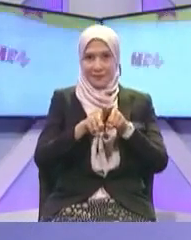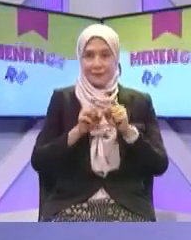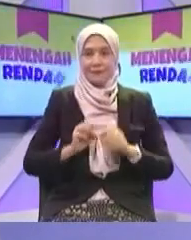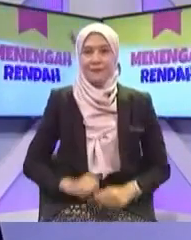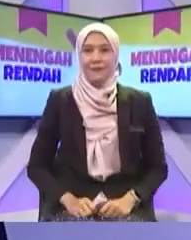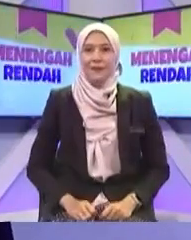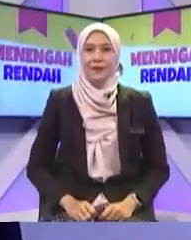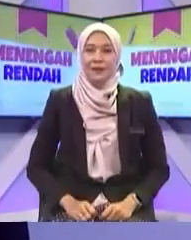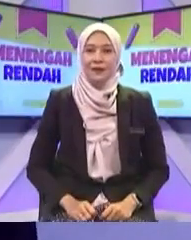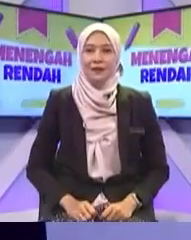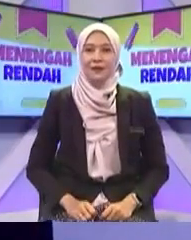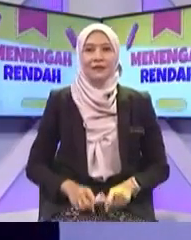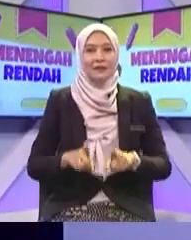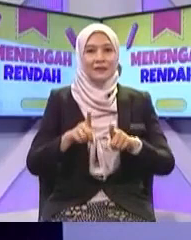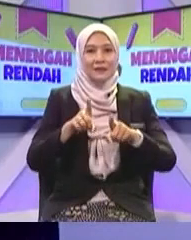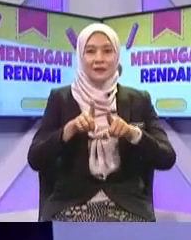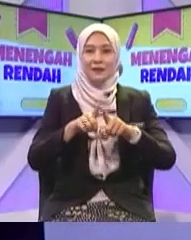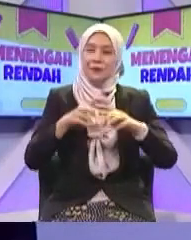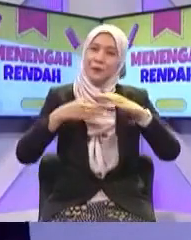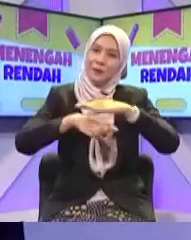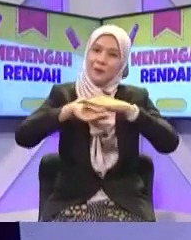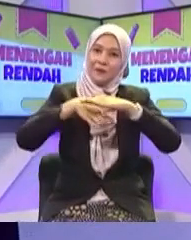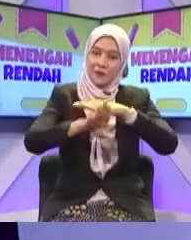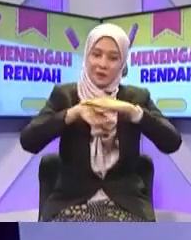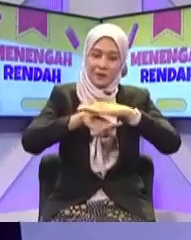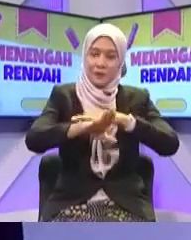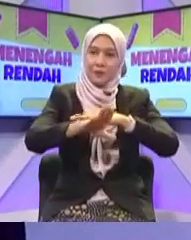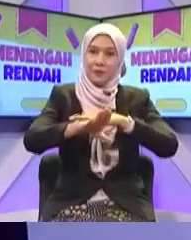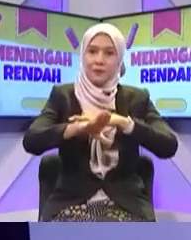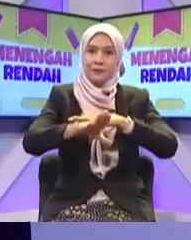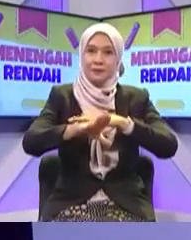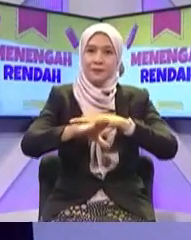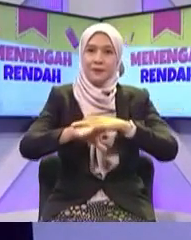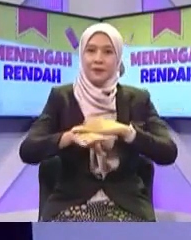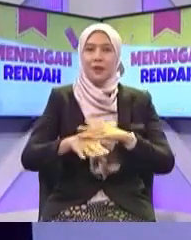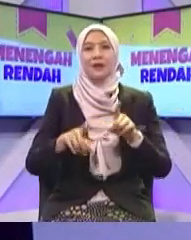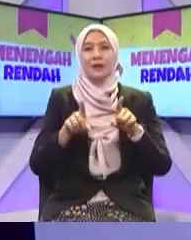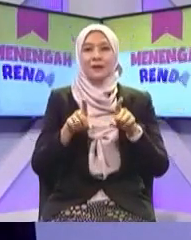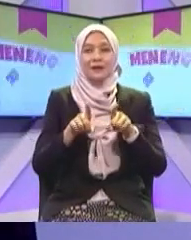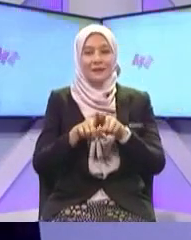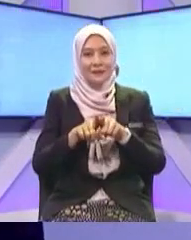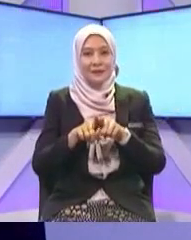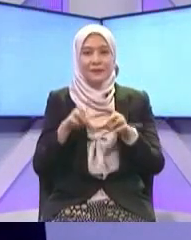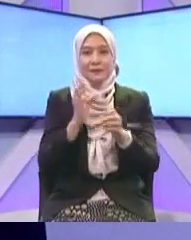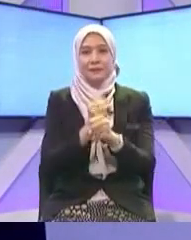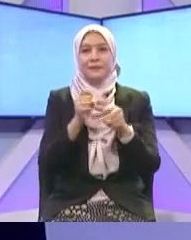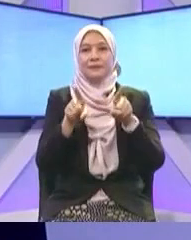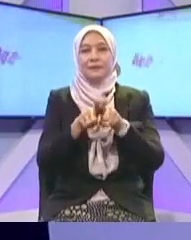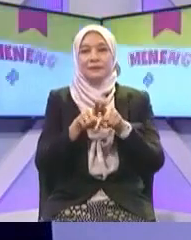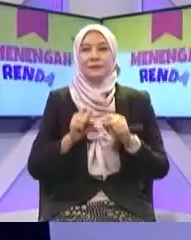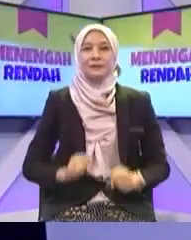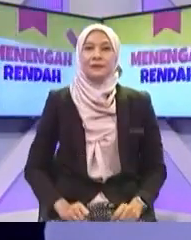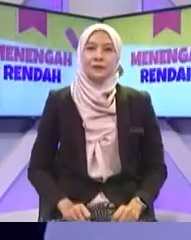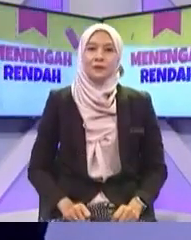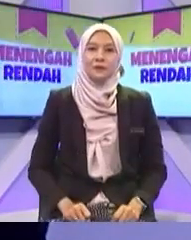Fotostack Haa macam fotostack Maksudnya Dekat cikgu Macam tu Contoh ada ABC Dekat saya pun Samput ABC Itu dah